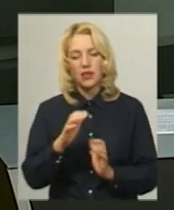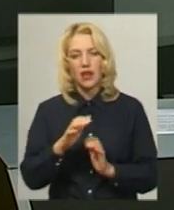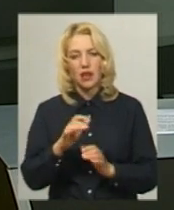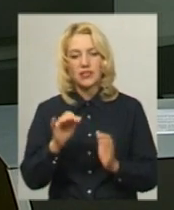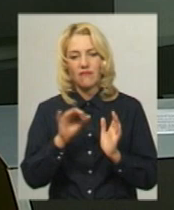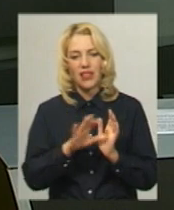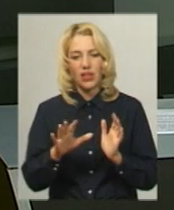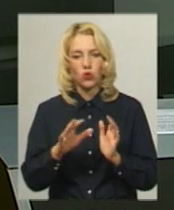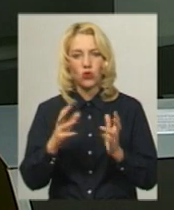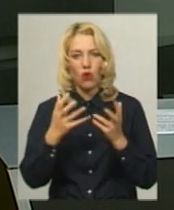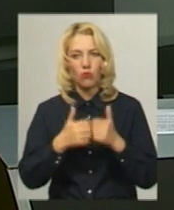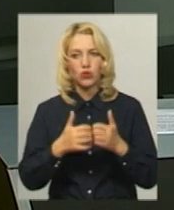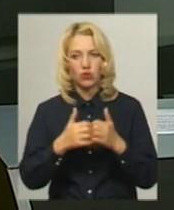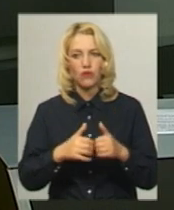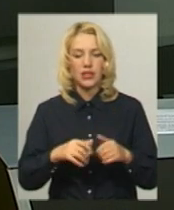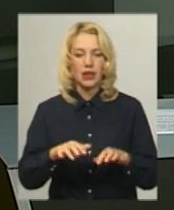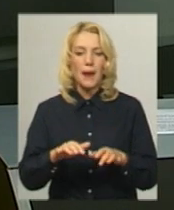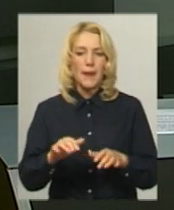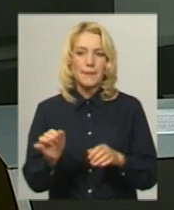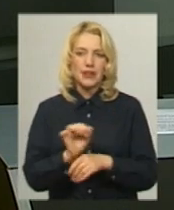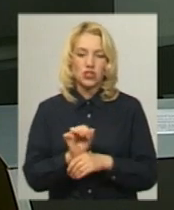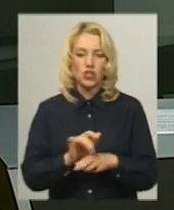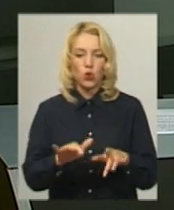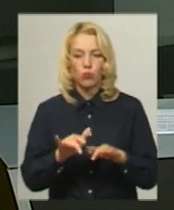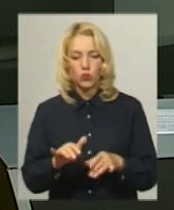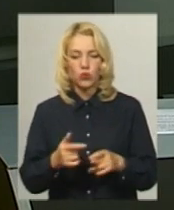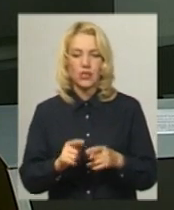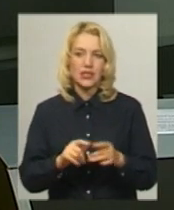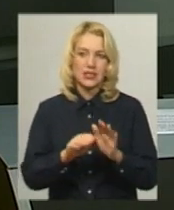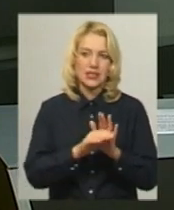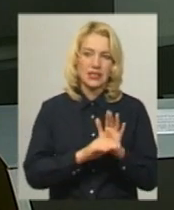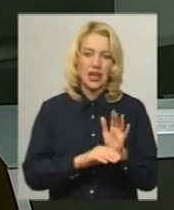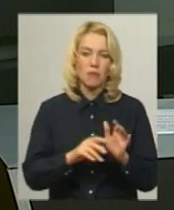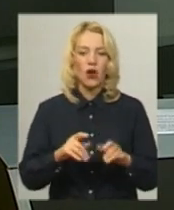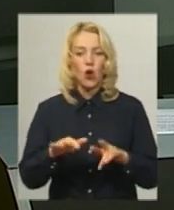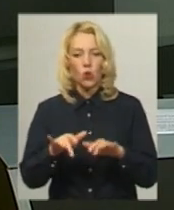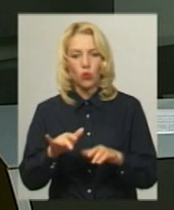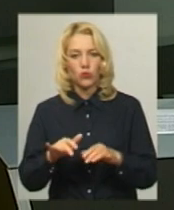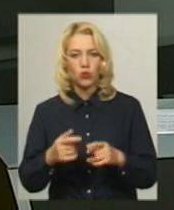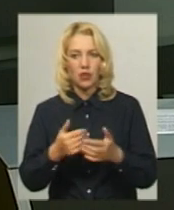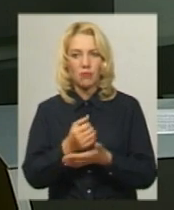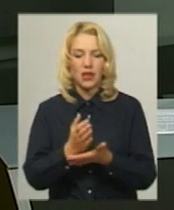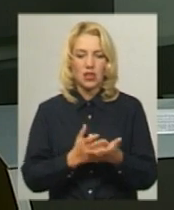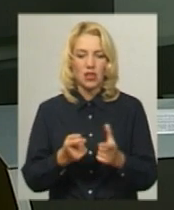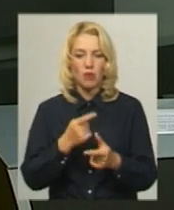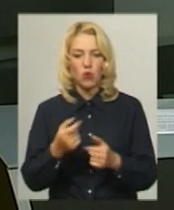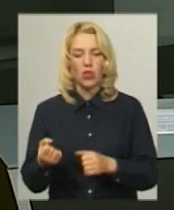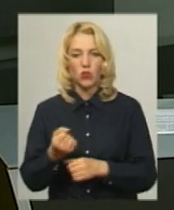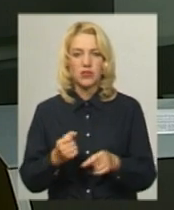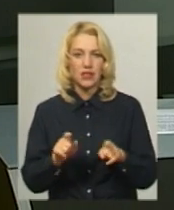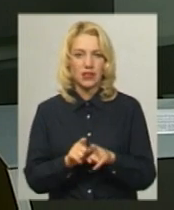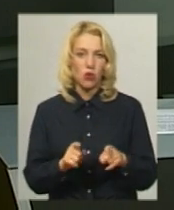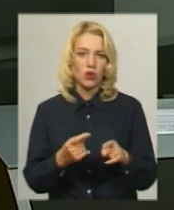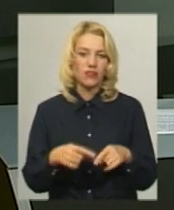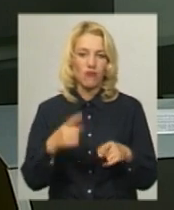-обчислювальних машинах, комп'ютерах, автоматизованих системах, комп'ютерних мережах або на носіях такої інформації. У